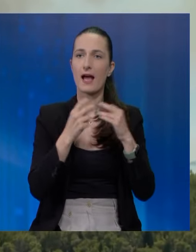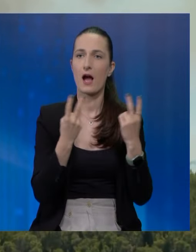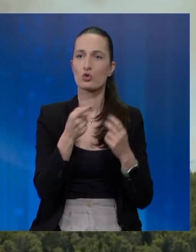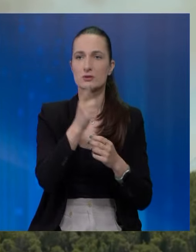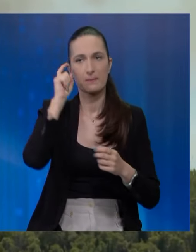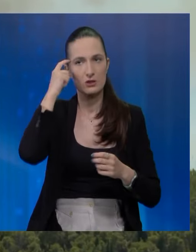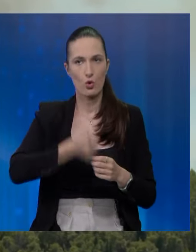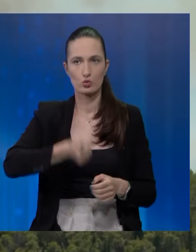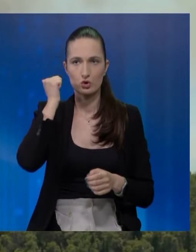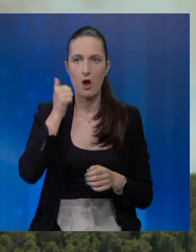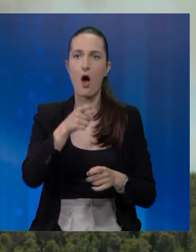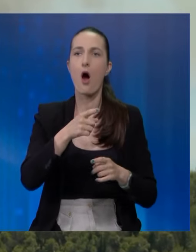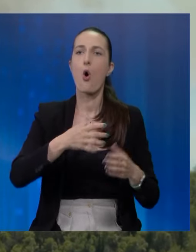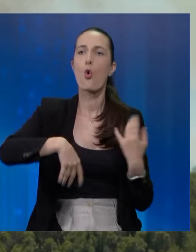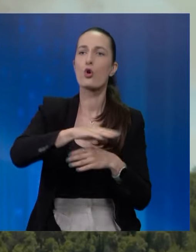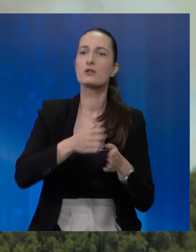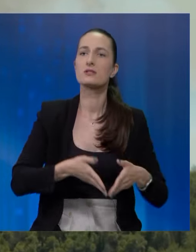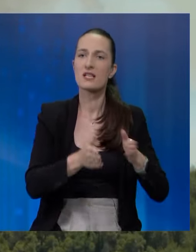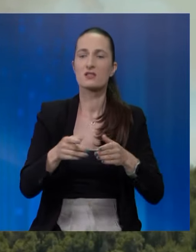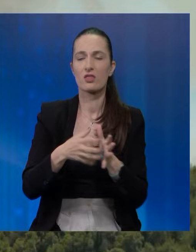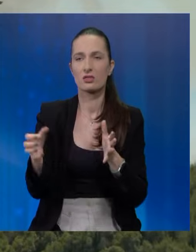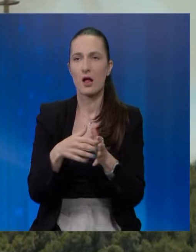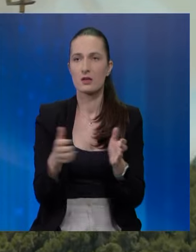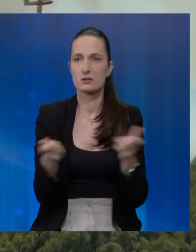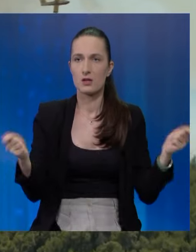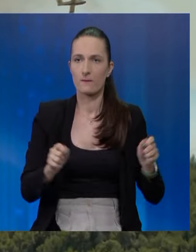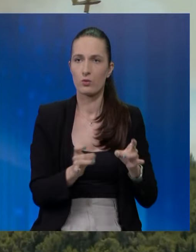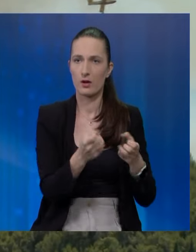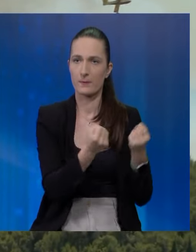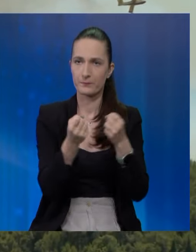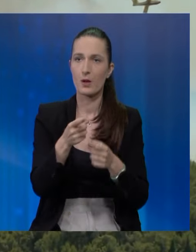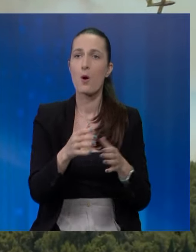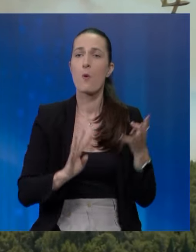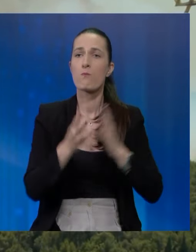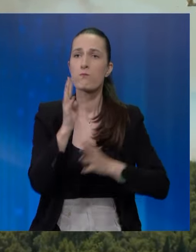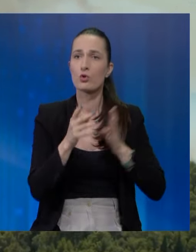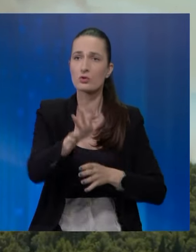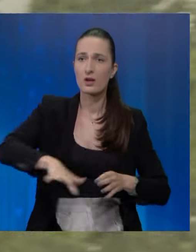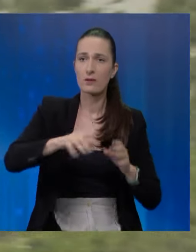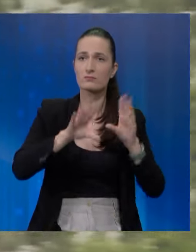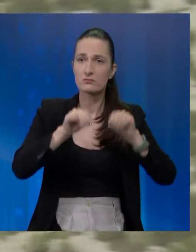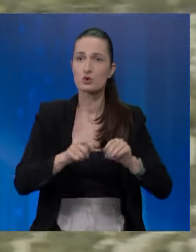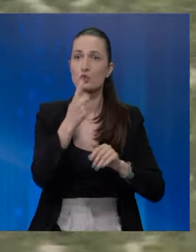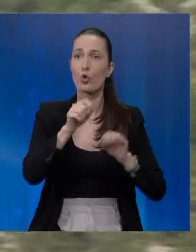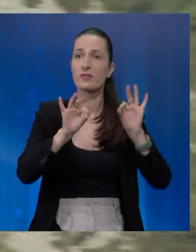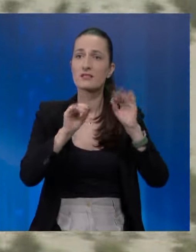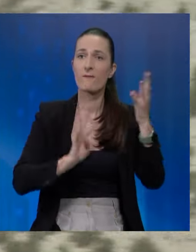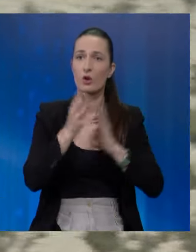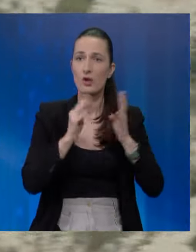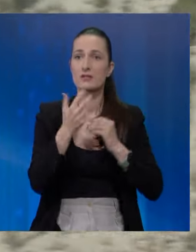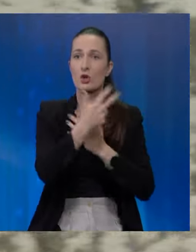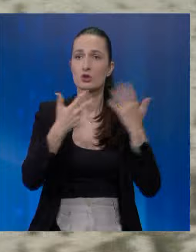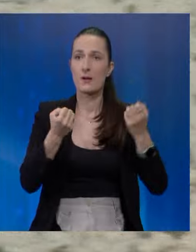mislilo jučer, a okolne ceste su i dalje zatvorene. Požar u Zaleđu skradina gasilo je 110 vatrogasaca sa 38 vozila